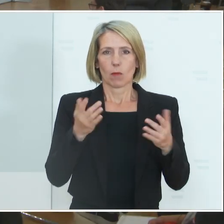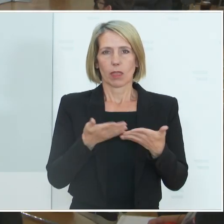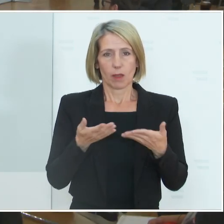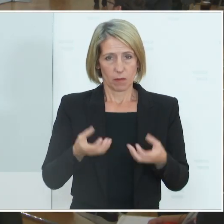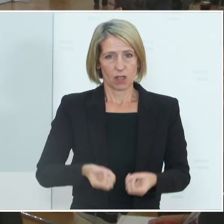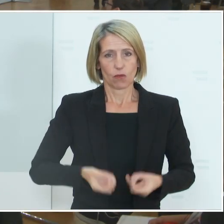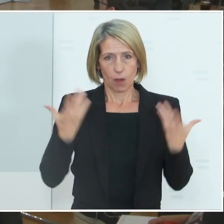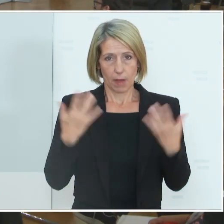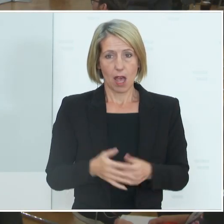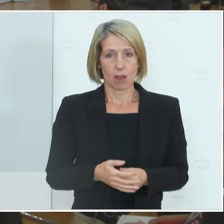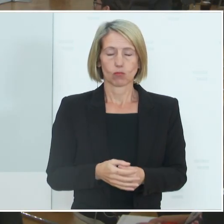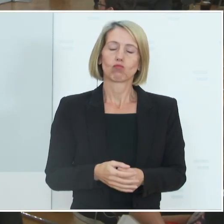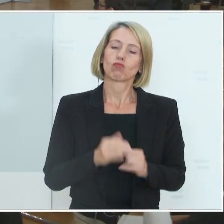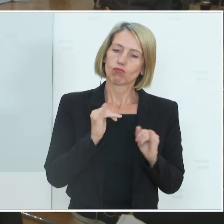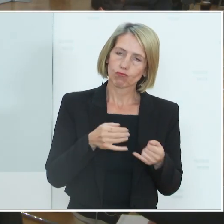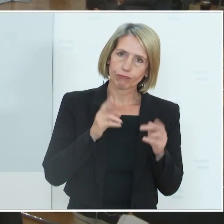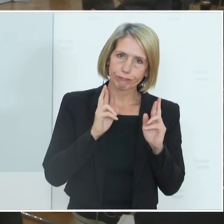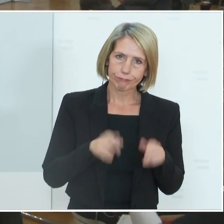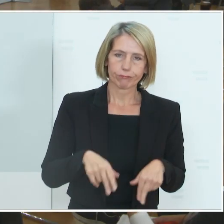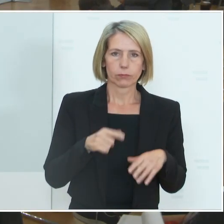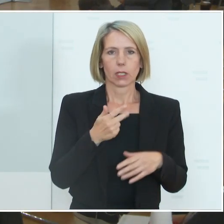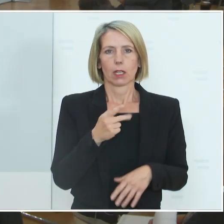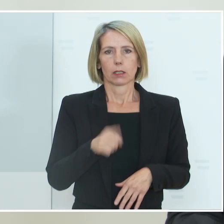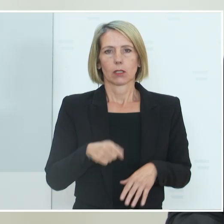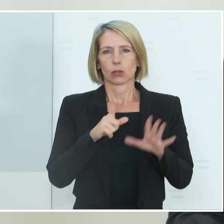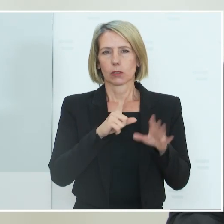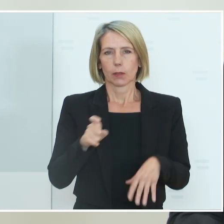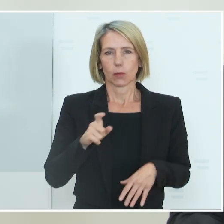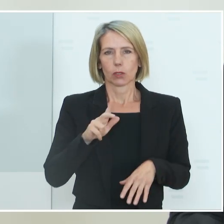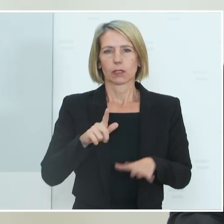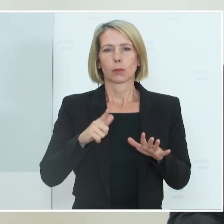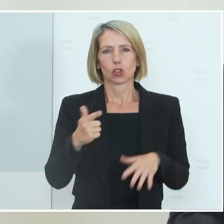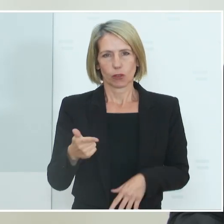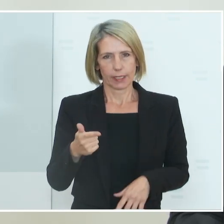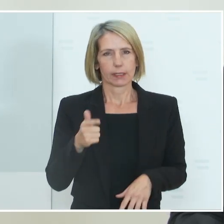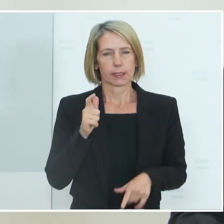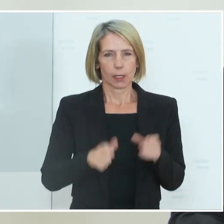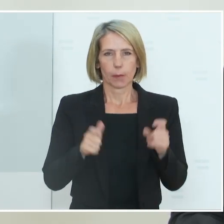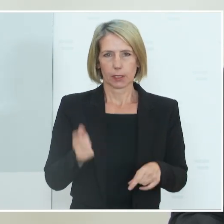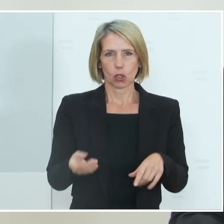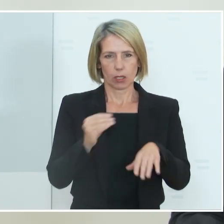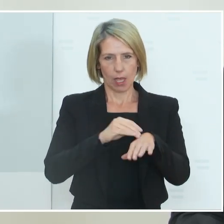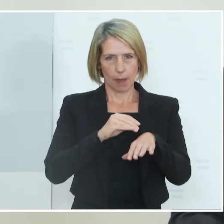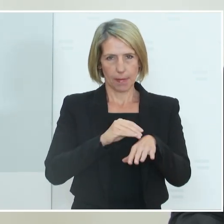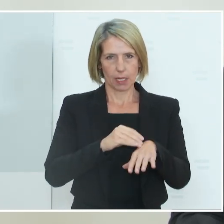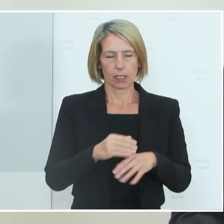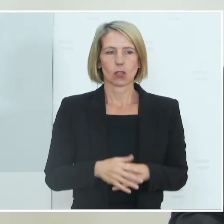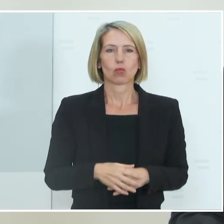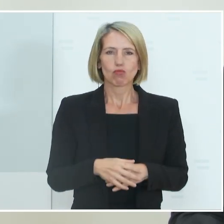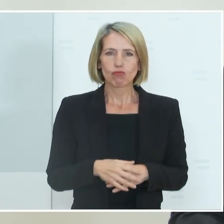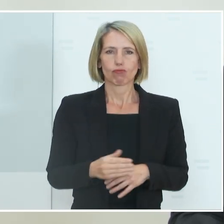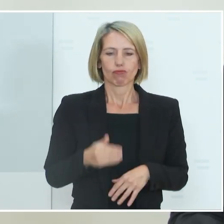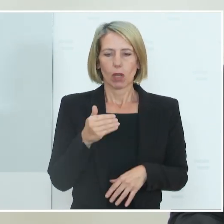Ja, das ist richtig. haben 3727 Positiv-Testungen eingemeldet bekommen. Das ist sehr viel. Wir haben jetzt nach vier, fünf Wochen